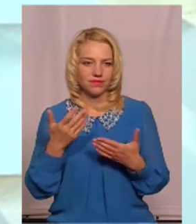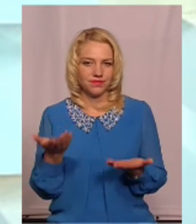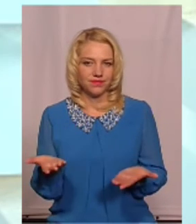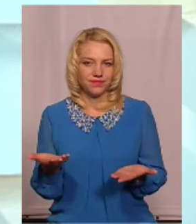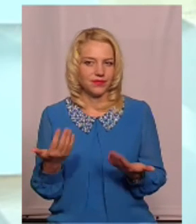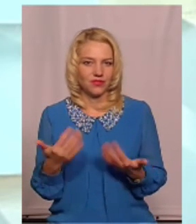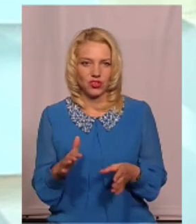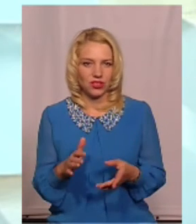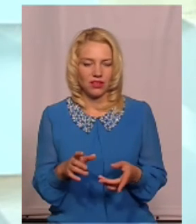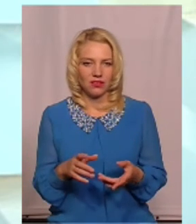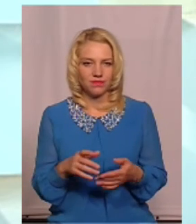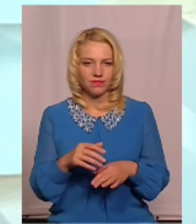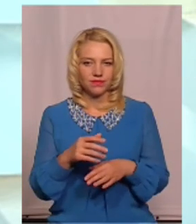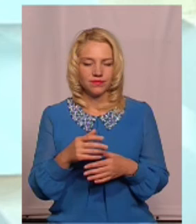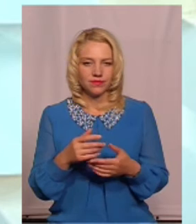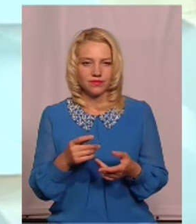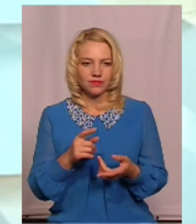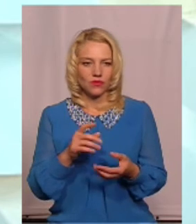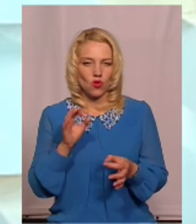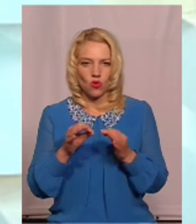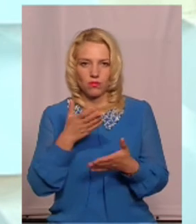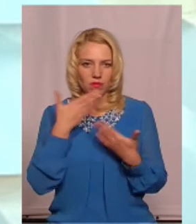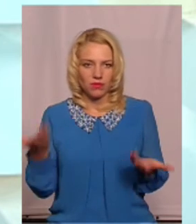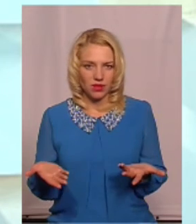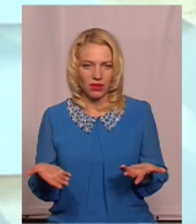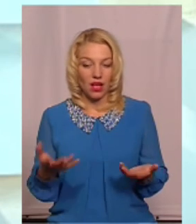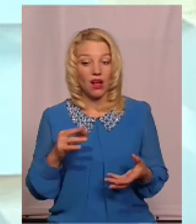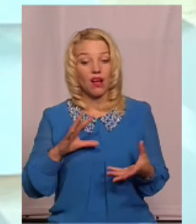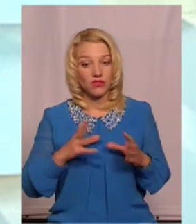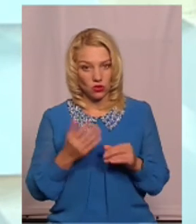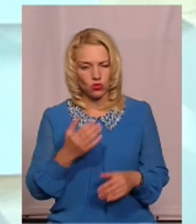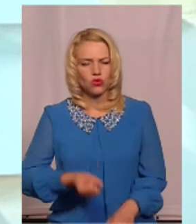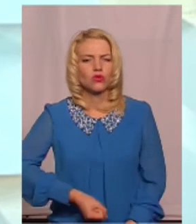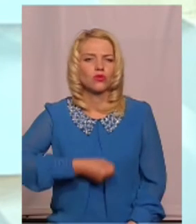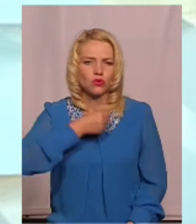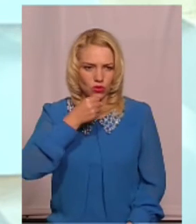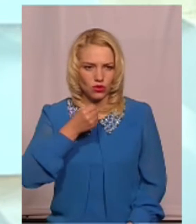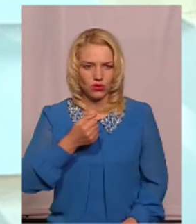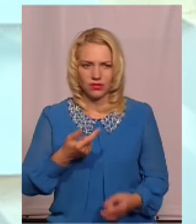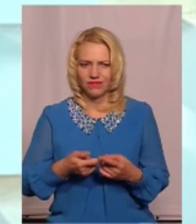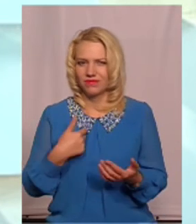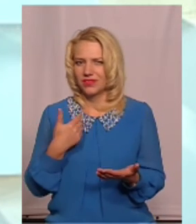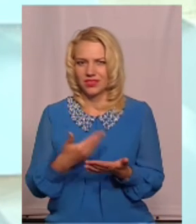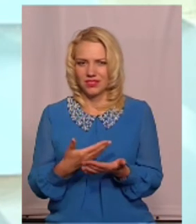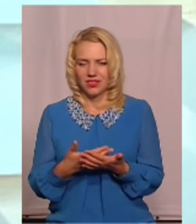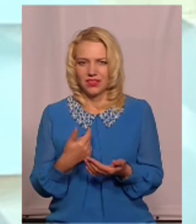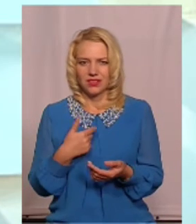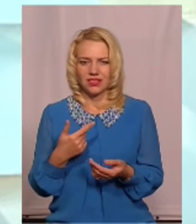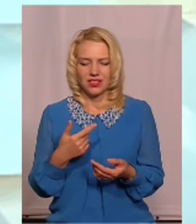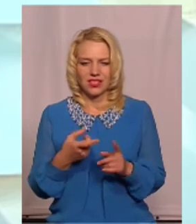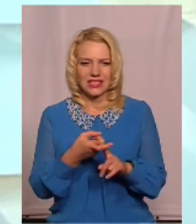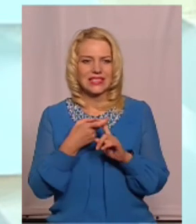норми, межі і так далі. А якщо говорити вже взагалі про дорослих людей, то це просто, мені здається, залежить від